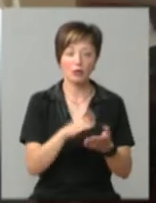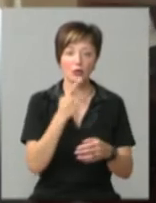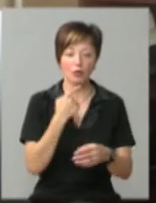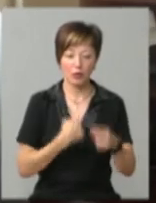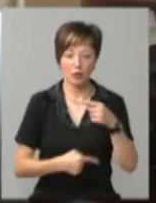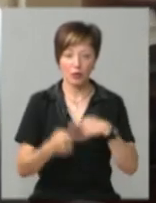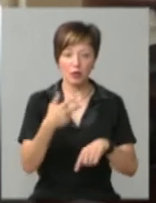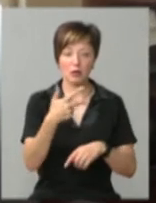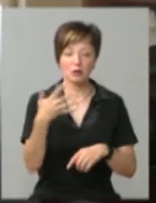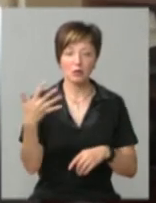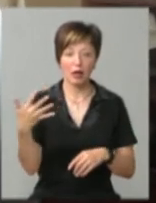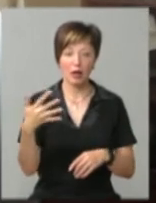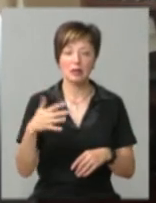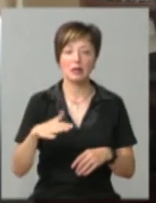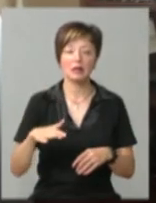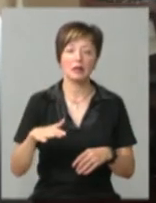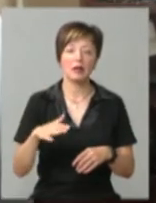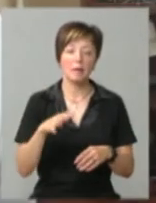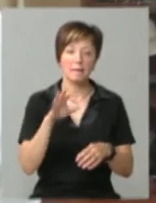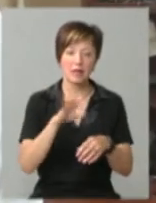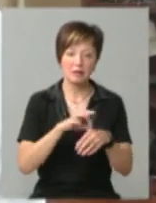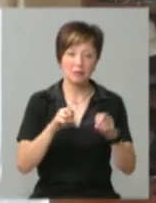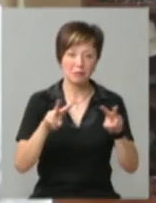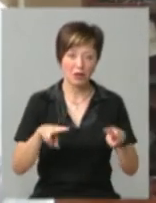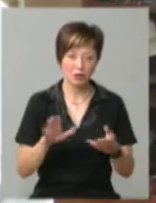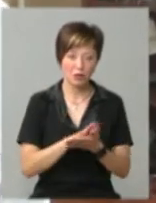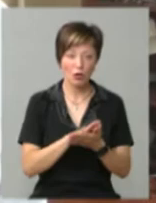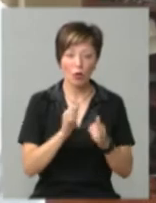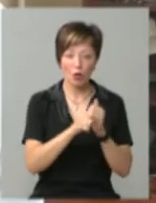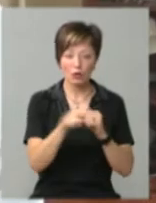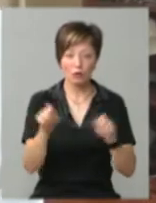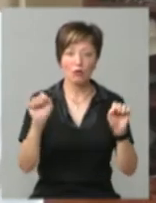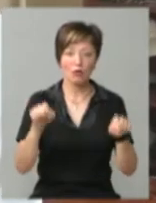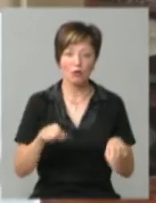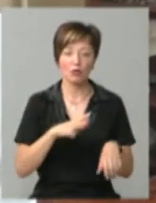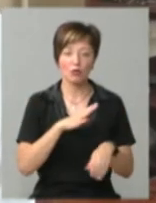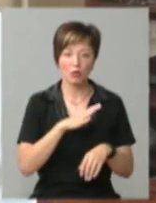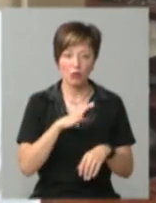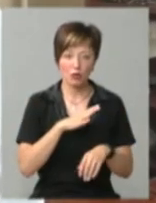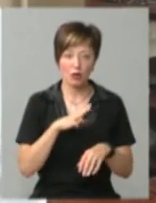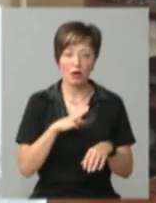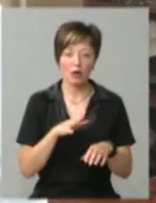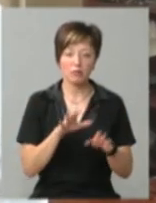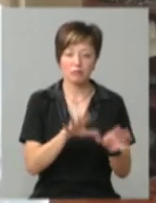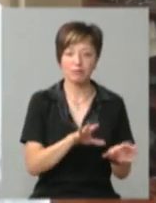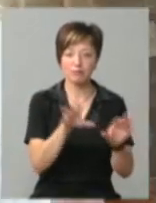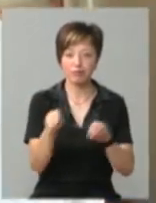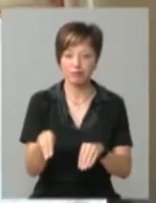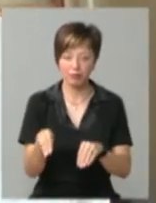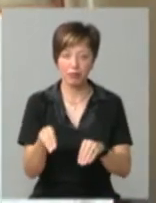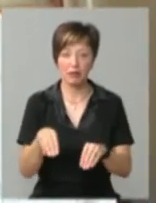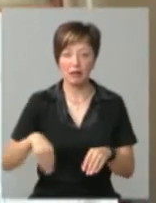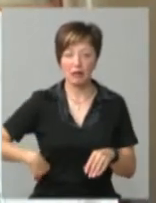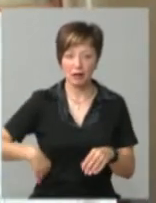35 пацієнтів на перитиніальному діалізі. Практично кожен з них може бути потенціальним реципієнтем донорської нирки.